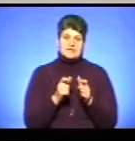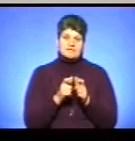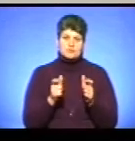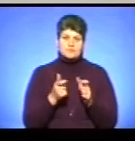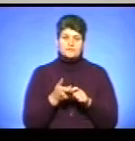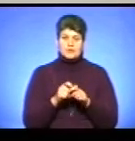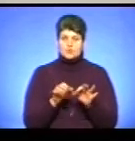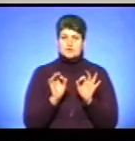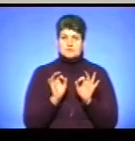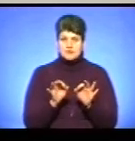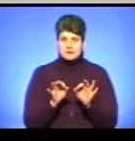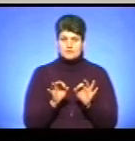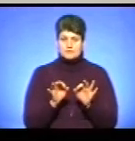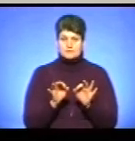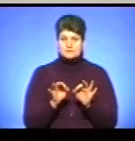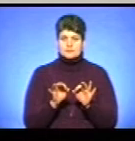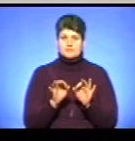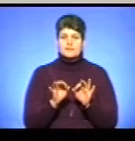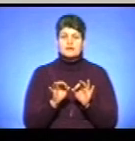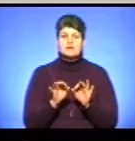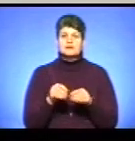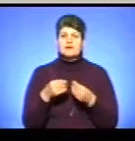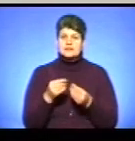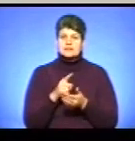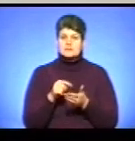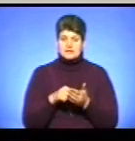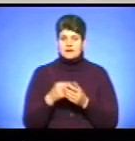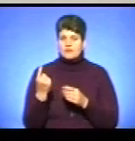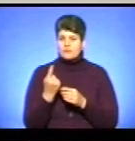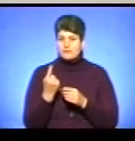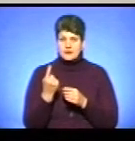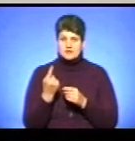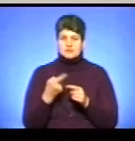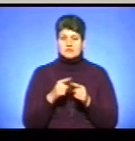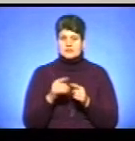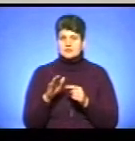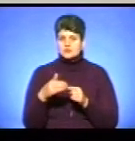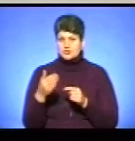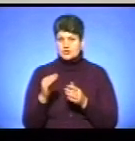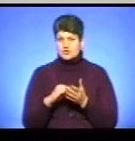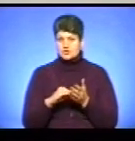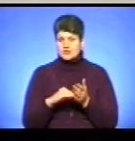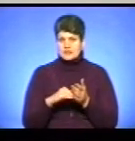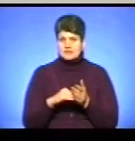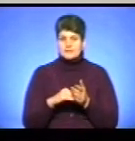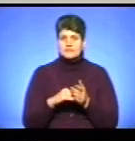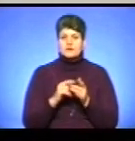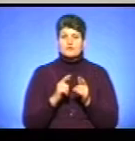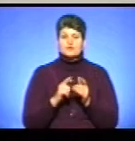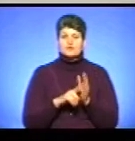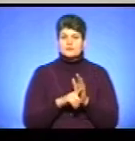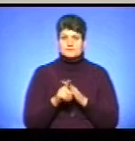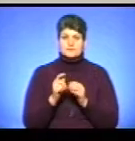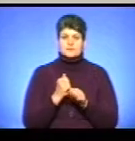Дуже правильно поставлене вами запитання. І, мені здається, вперше, з сторони журналістів, власне, вступив в